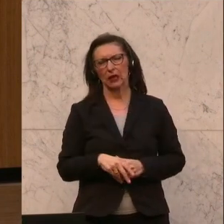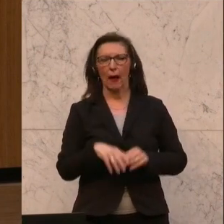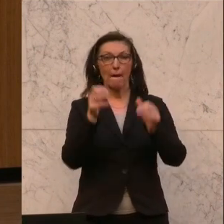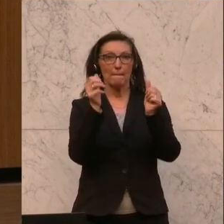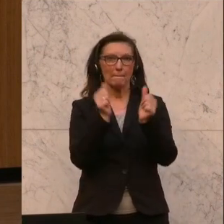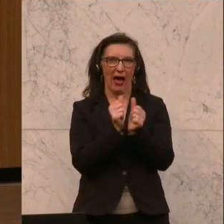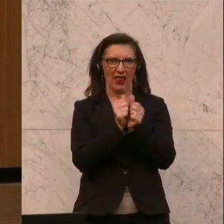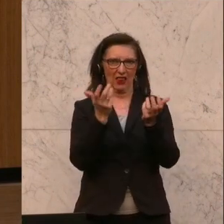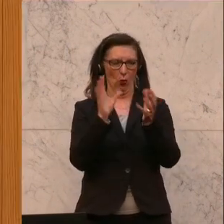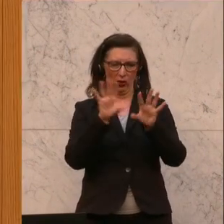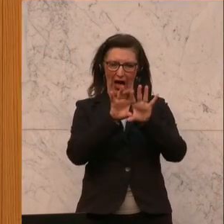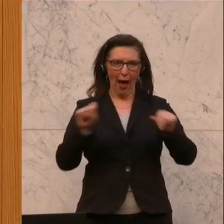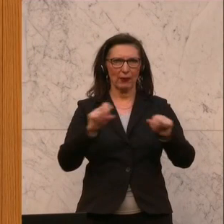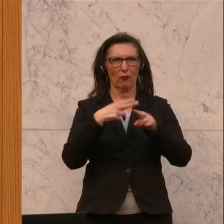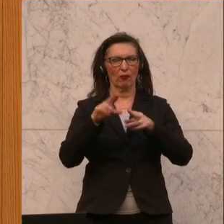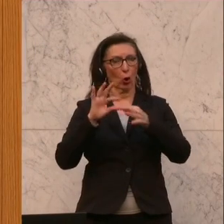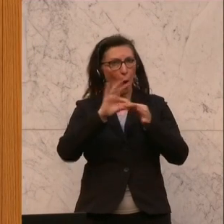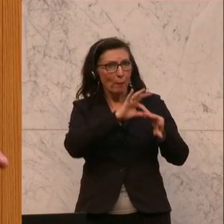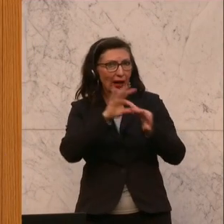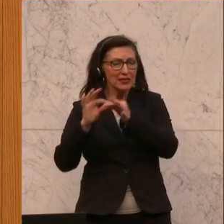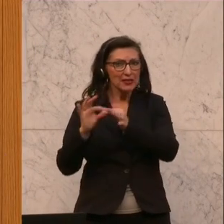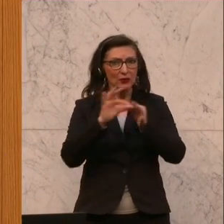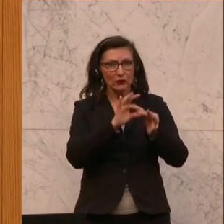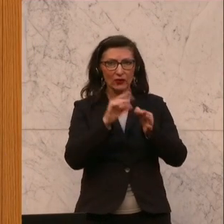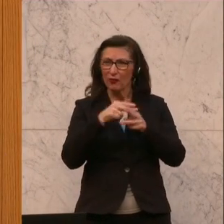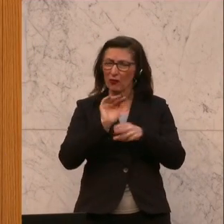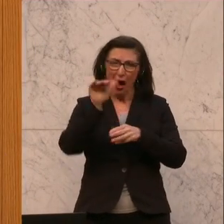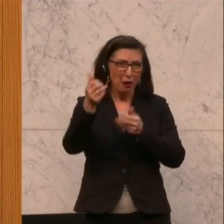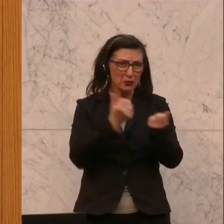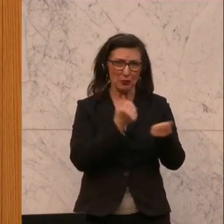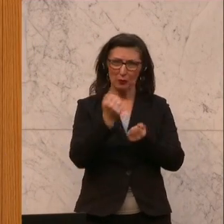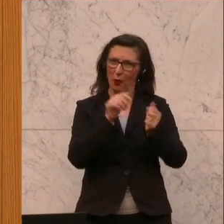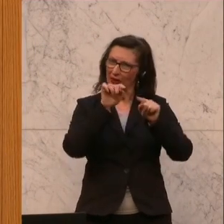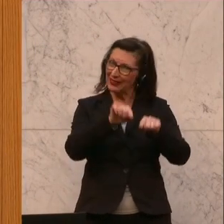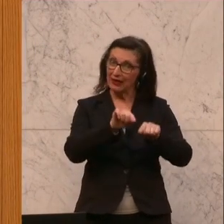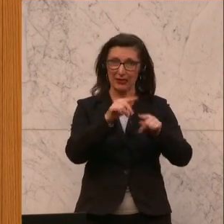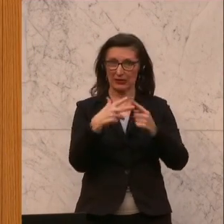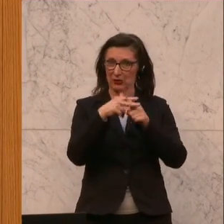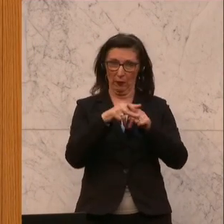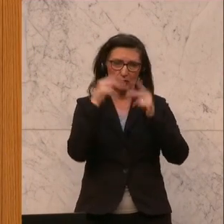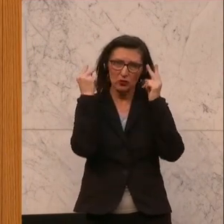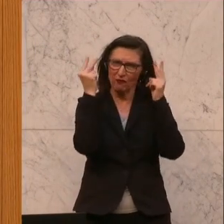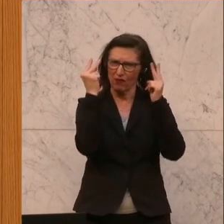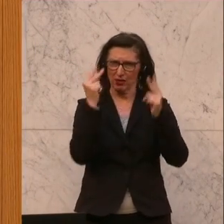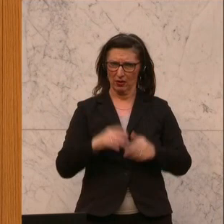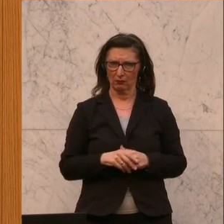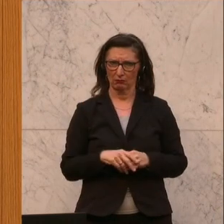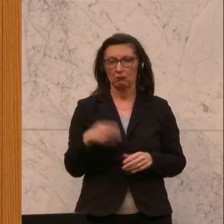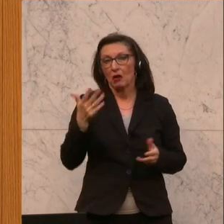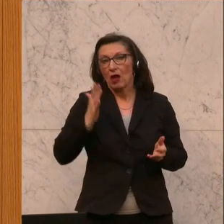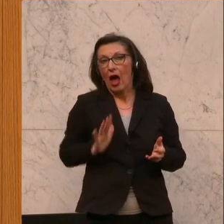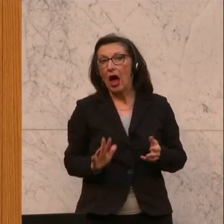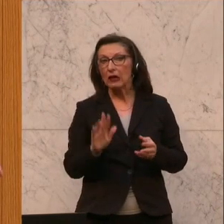Kooperationsabkommen für die Außenpolitik ein extrem wichtiges Instrument sind. Einerseits für die Europäische